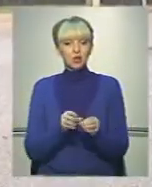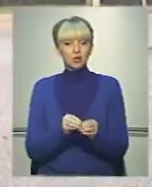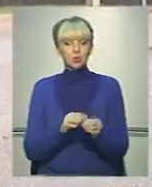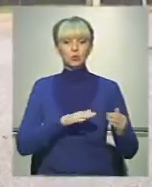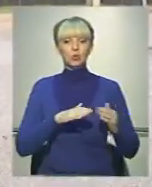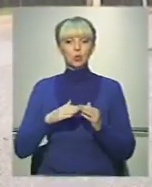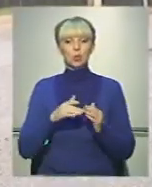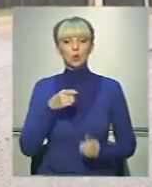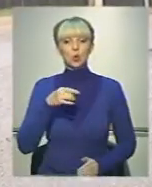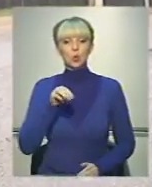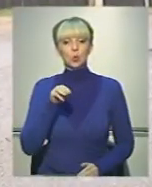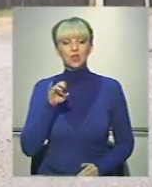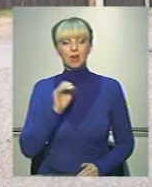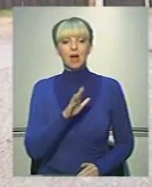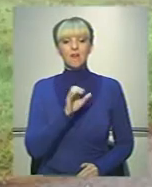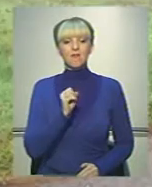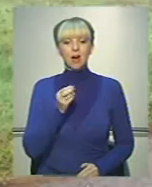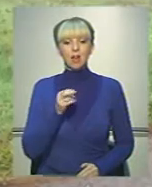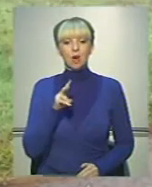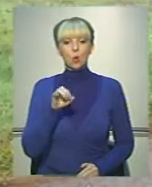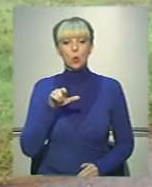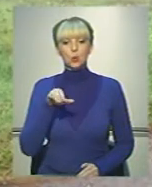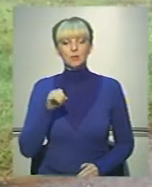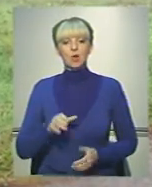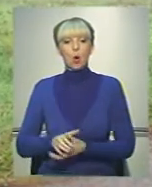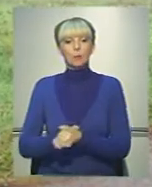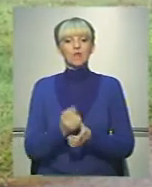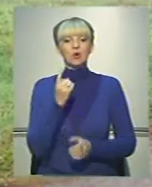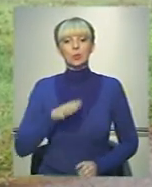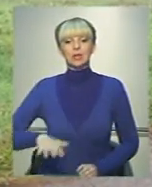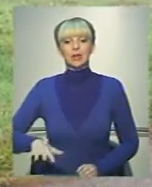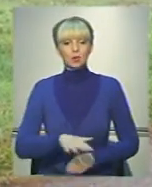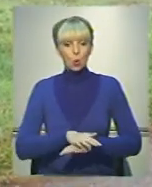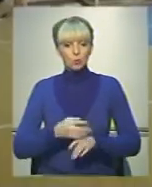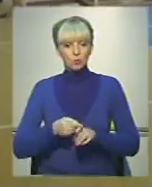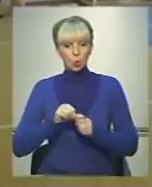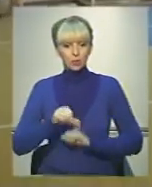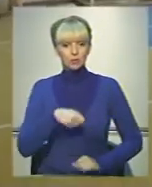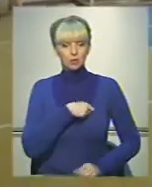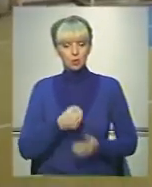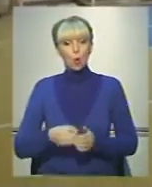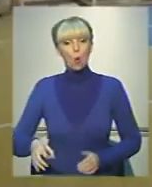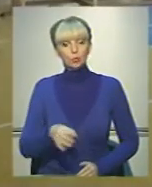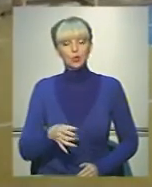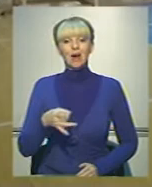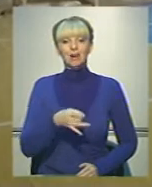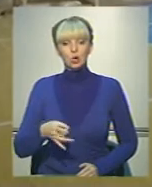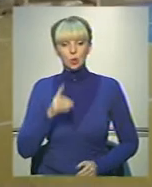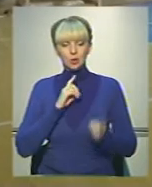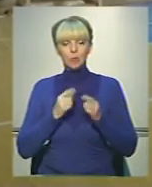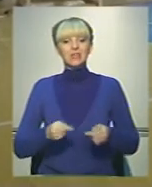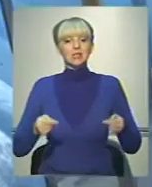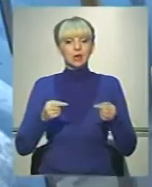сусідніми Грушівкою та Валя Кузьміна об'єдналися в одну територіальну громаду. Тут, окрім депутатів, до обласної районної ради